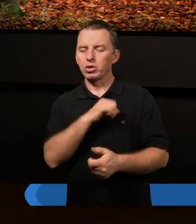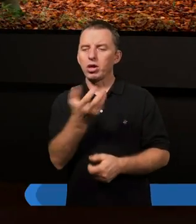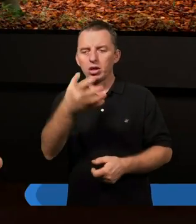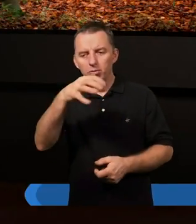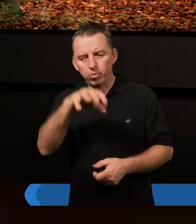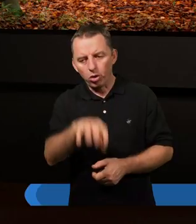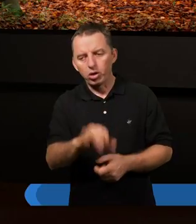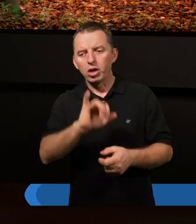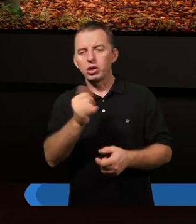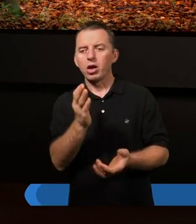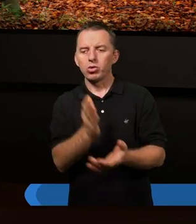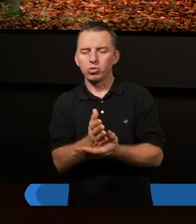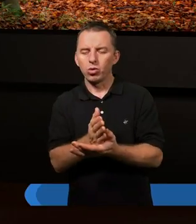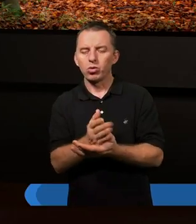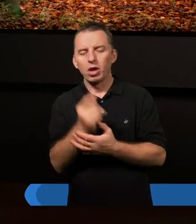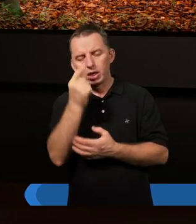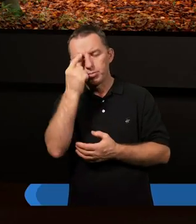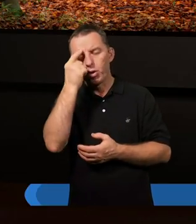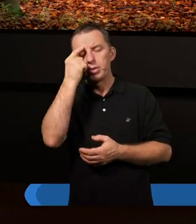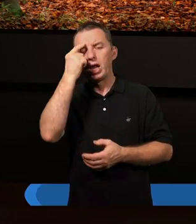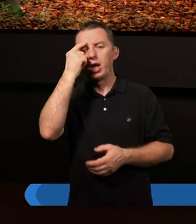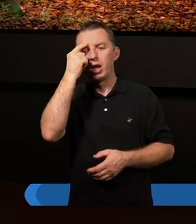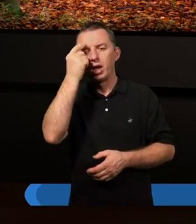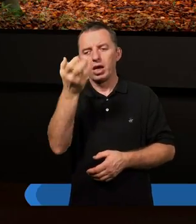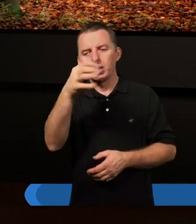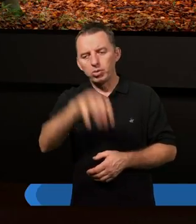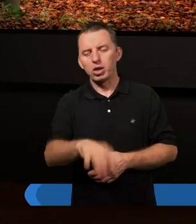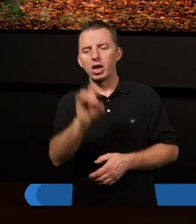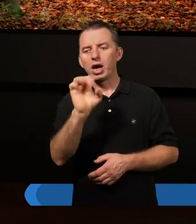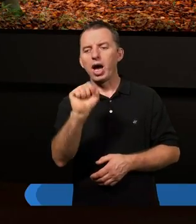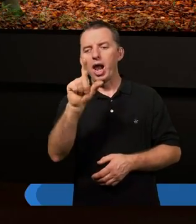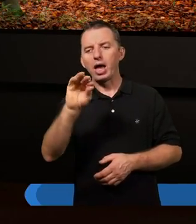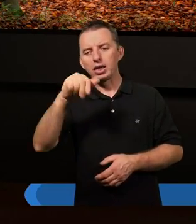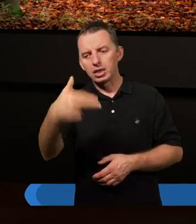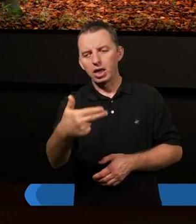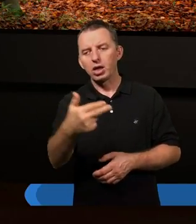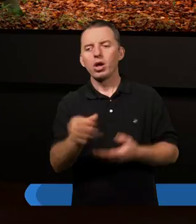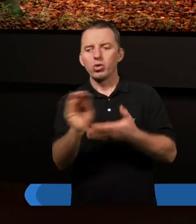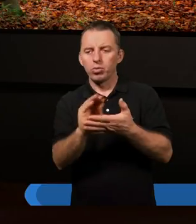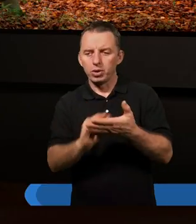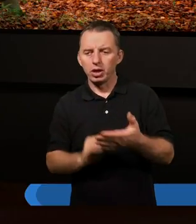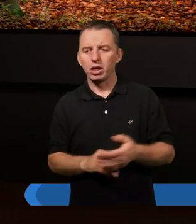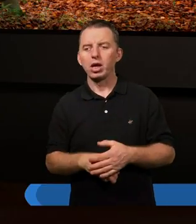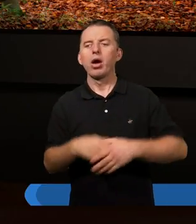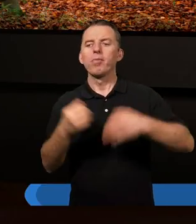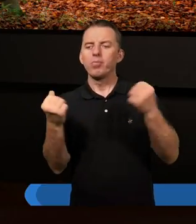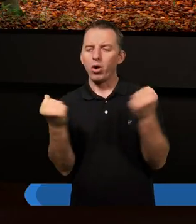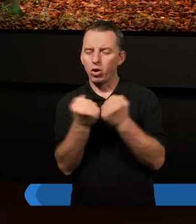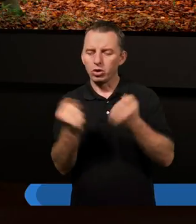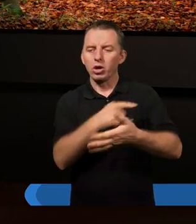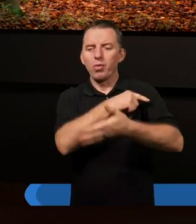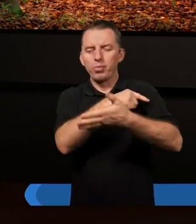jak już wspominaliśmy, zborach galackich, dlatego pisał Litz i mocno